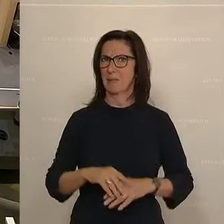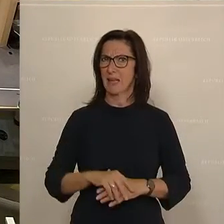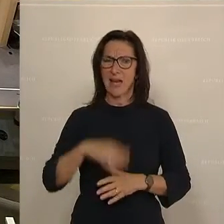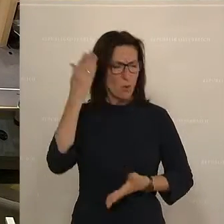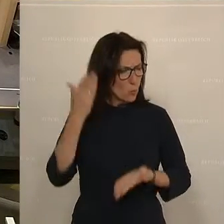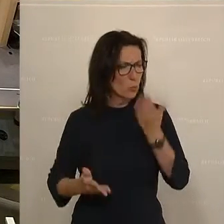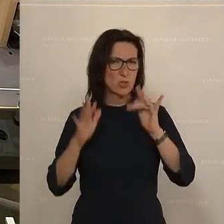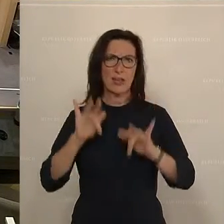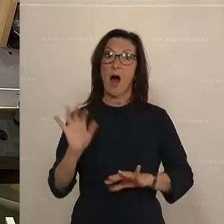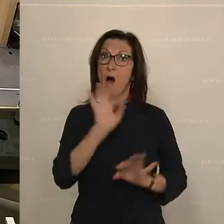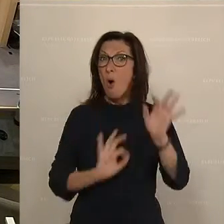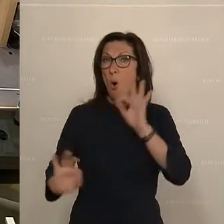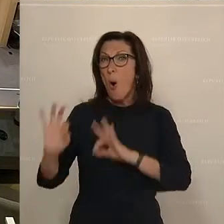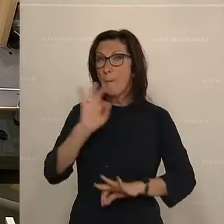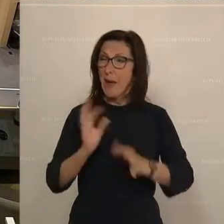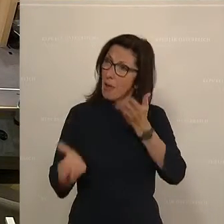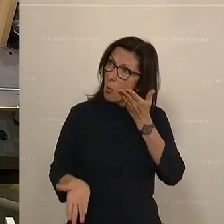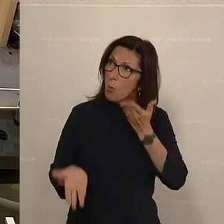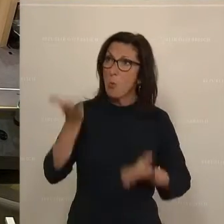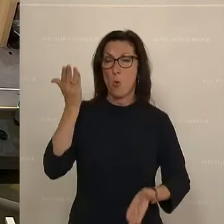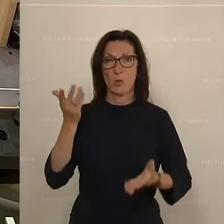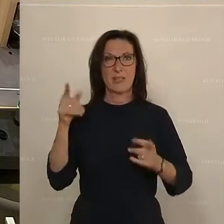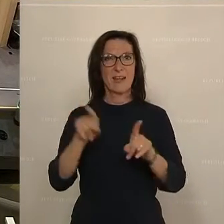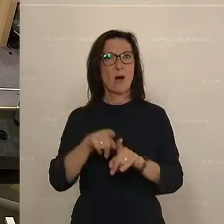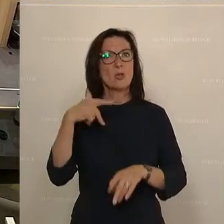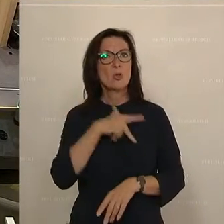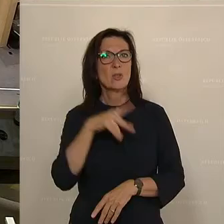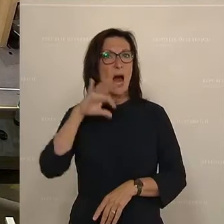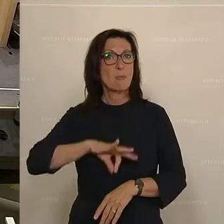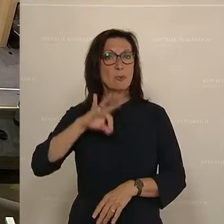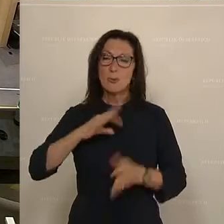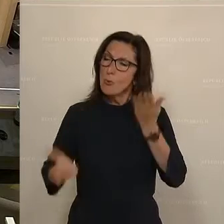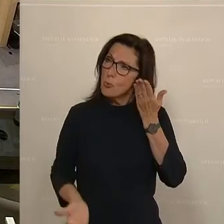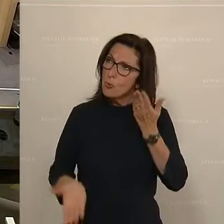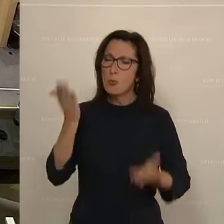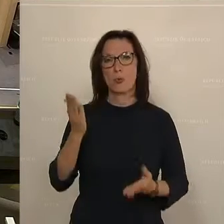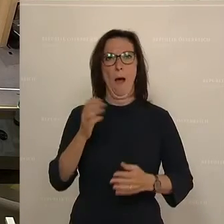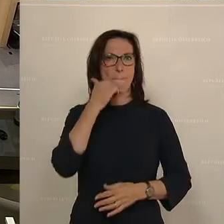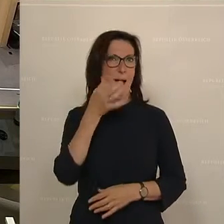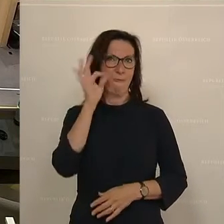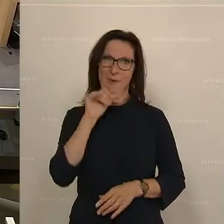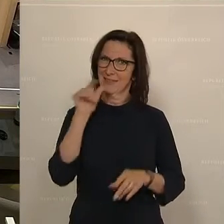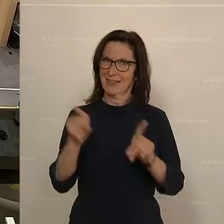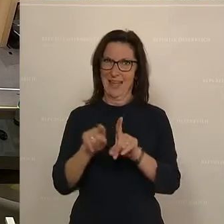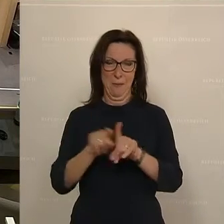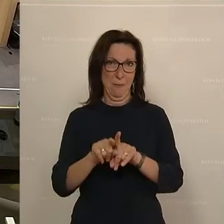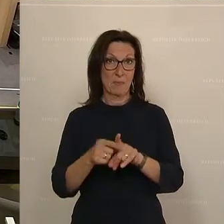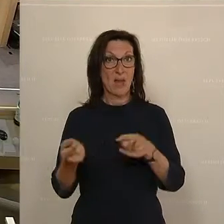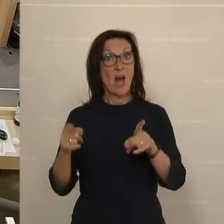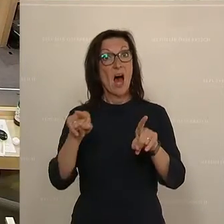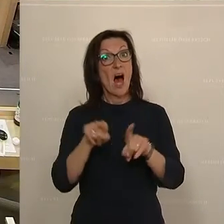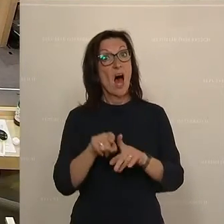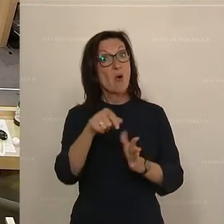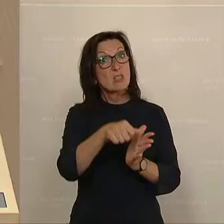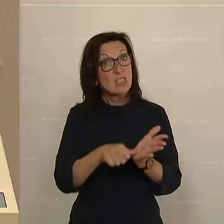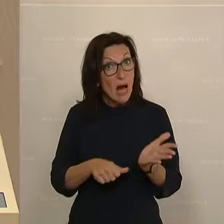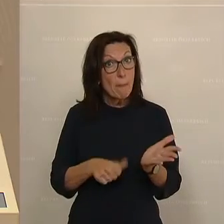Ebene, auf Stoffwechsel-Ebene und auch sozialpsychischer Ebene, wie wir schon gehört haben. Ja, nicht nur das Kalpell, auch die Empathie